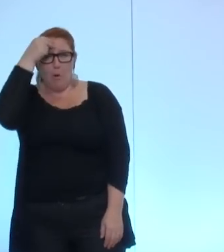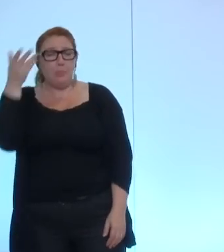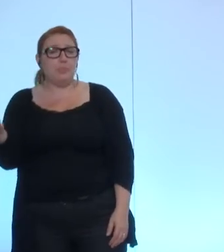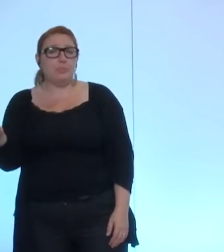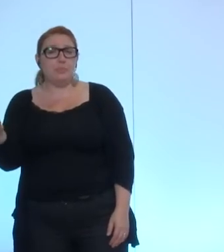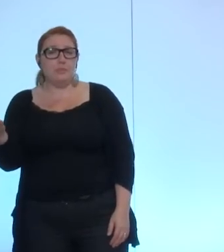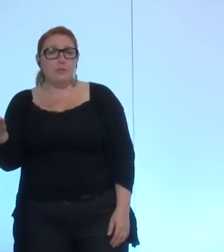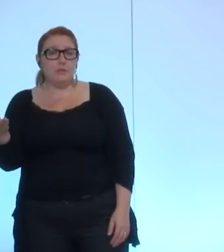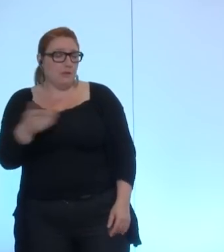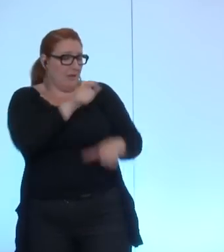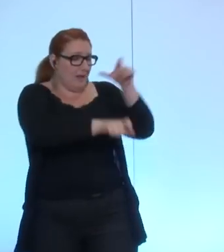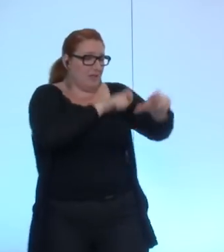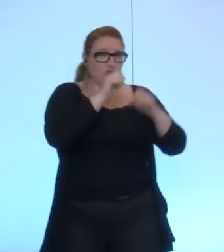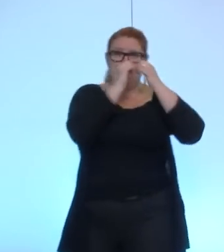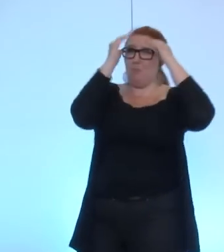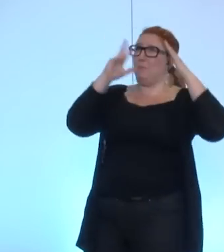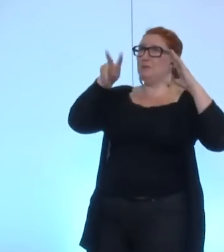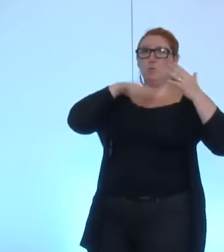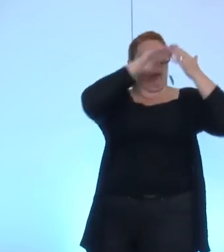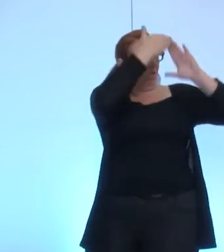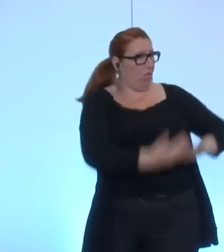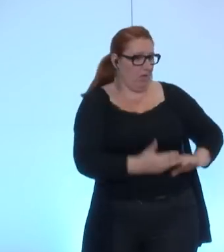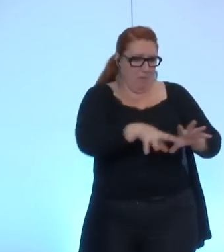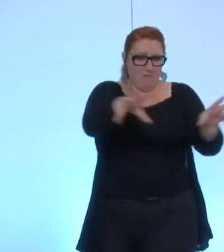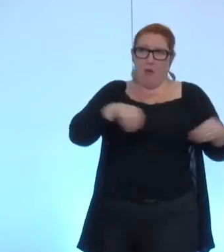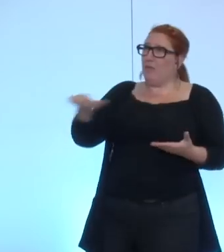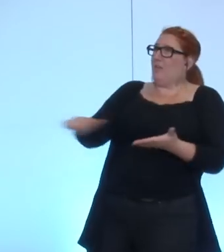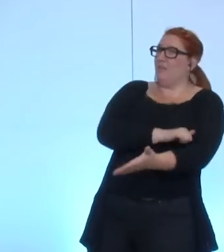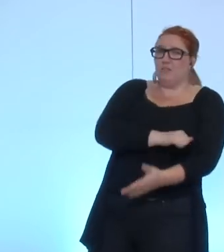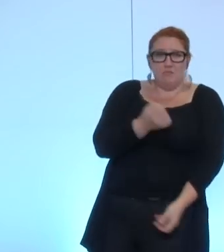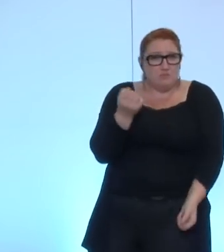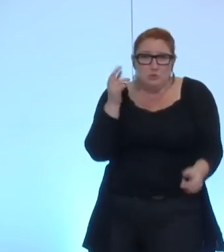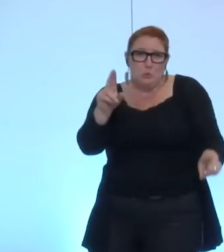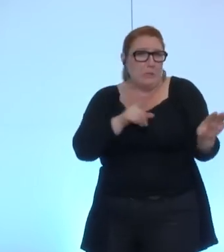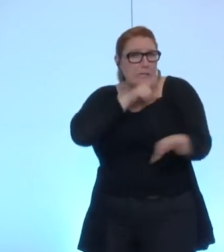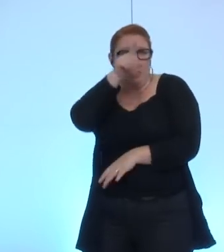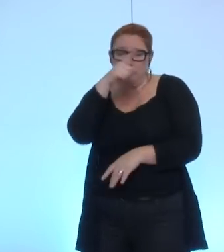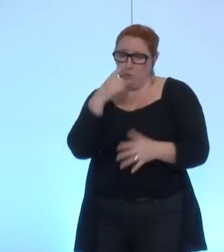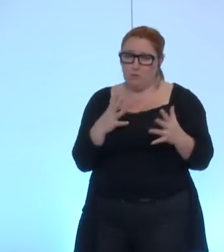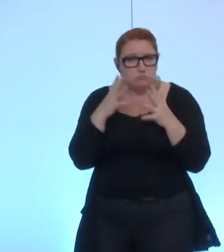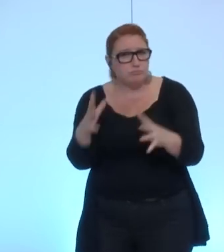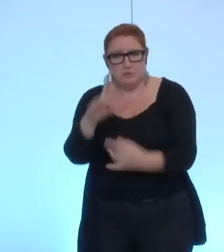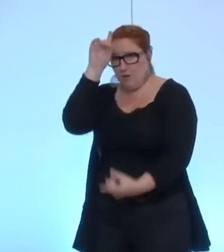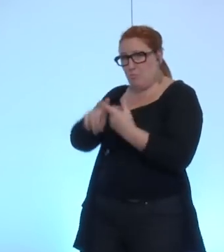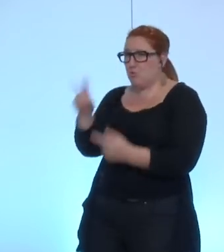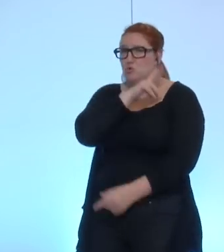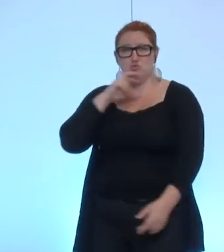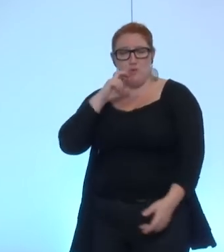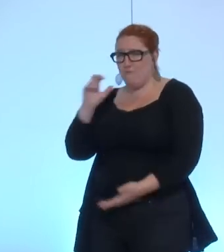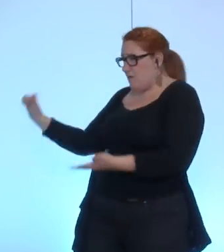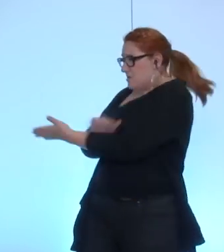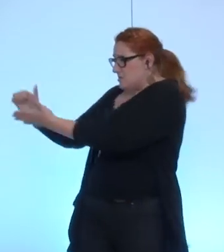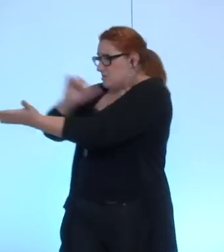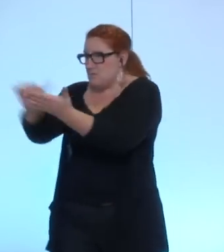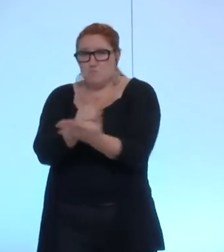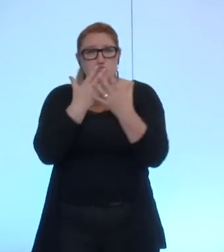ces gens qui ont vu leur maison et leur famille détruite ne vont pas un jour s'engager pour à leur tour détruire des juifs et rayer l'état d'Israël de la